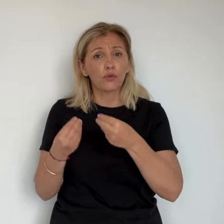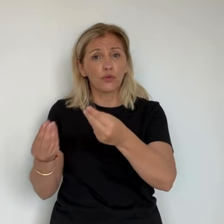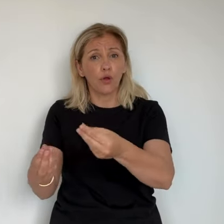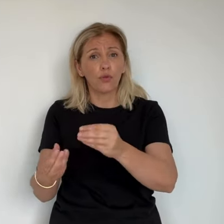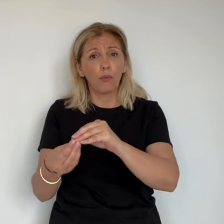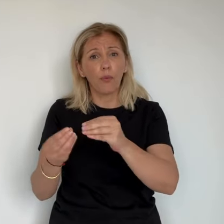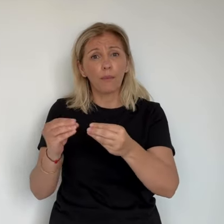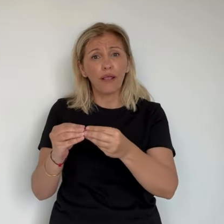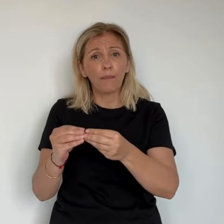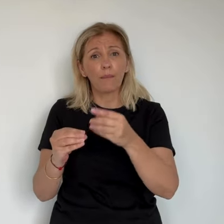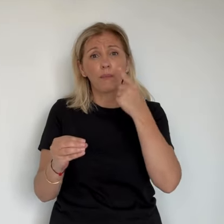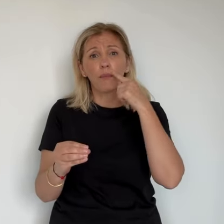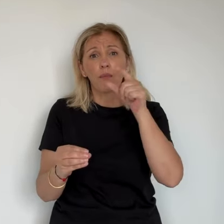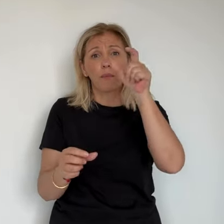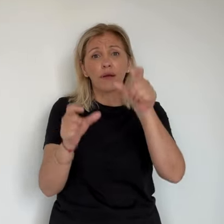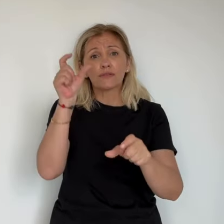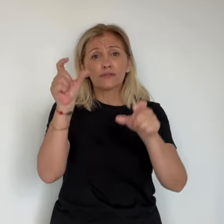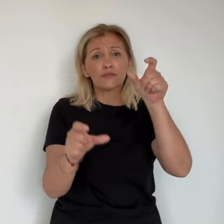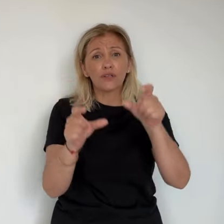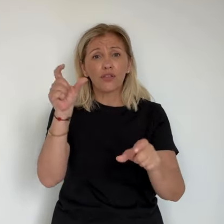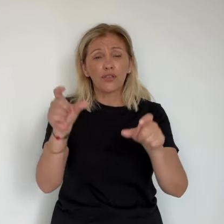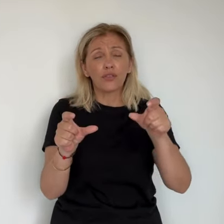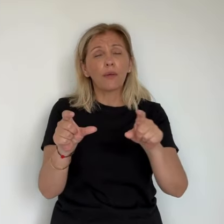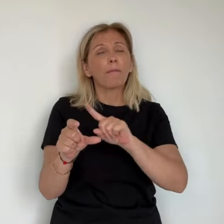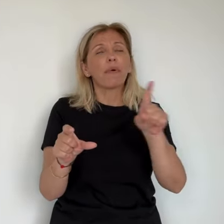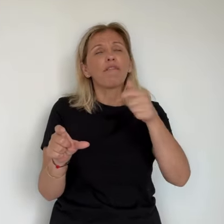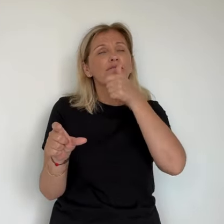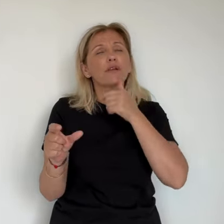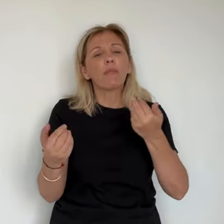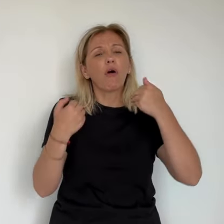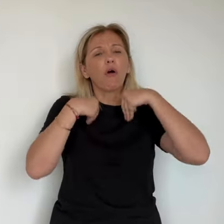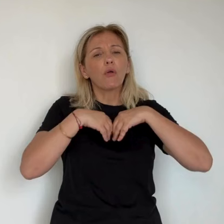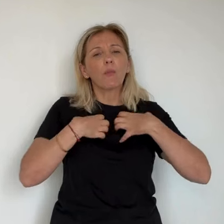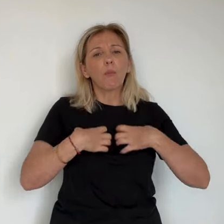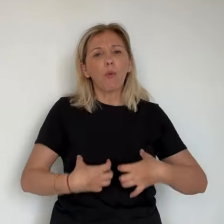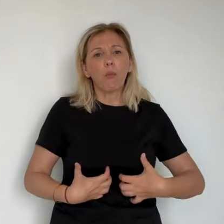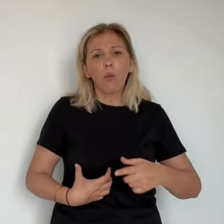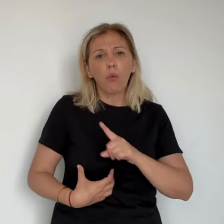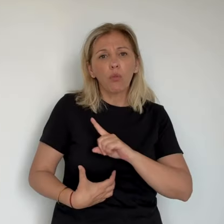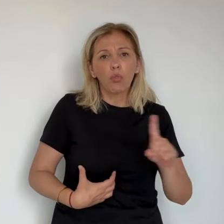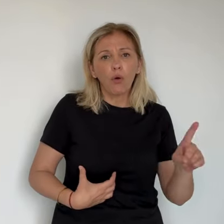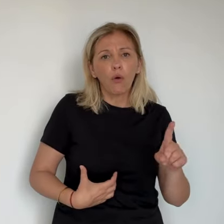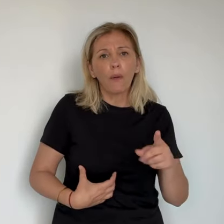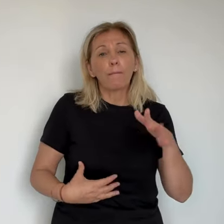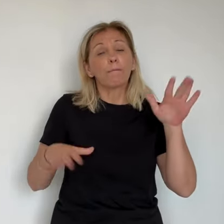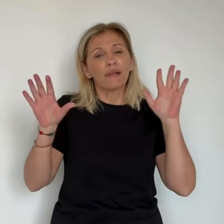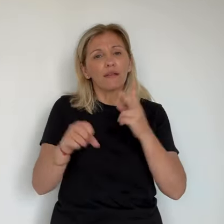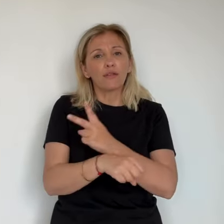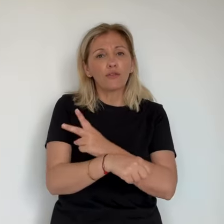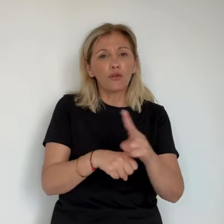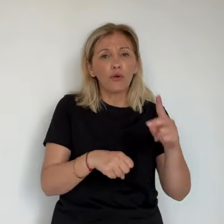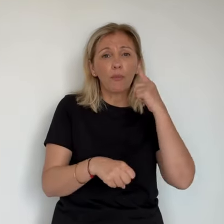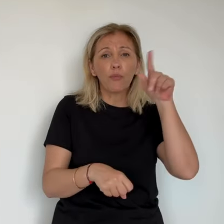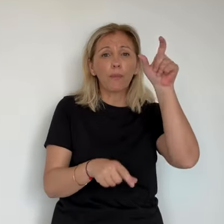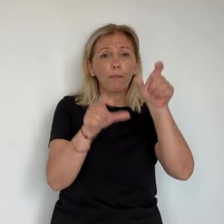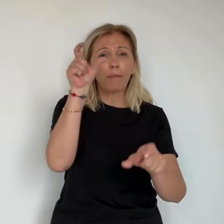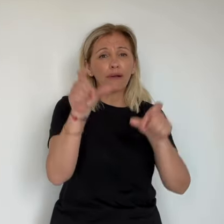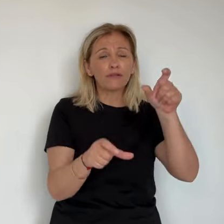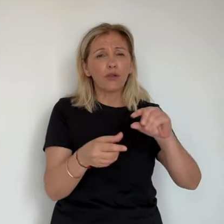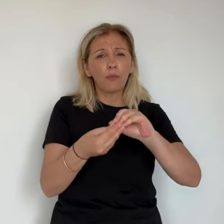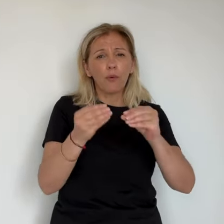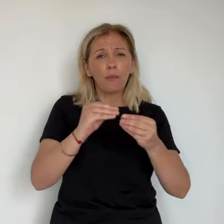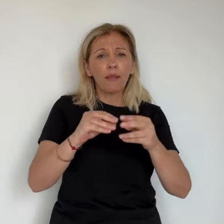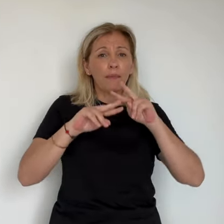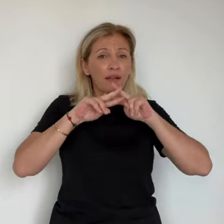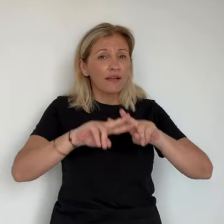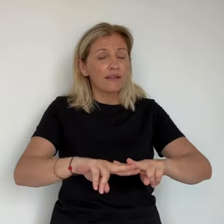lorsqu'il y a les particules qui viennent du Sahara, parce que ça obscurcit le ciel. effectivement, là, on a conscience qu se passe quelque chose. Mais ce sont des particules qui sont des particules de grande taille, c